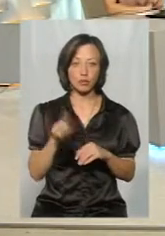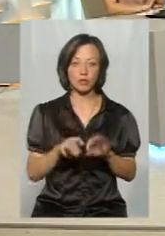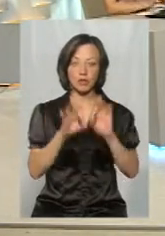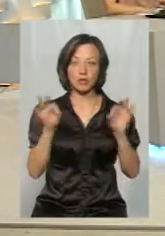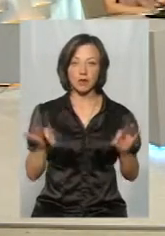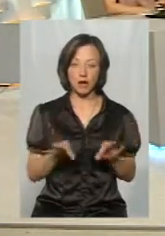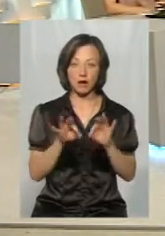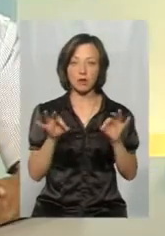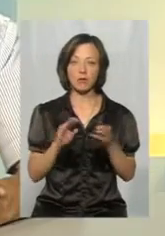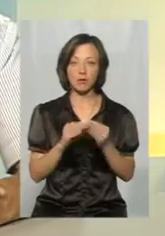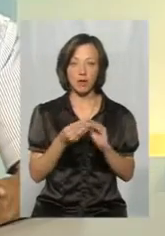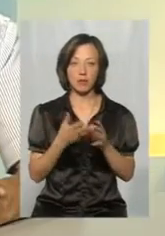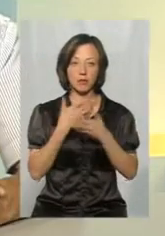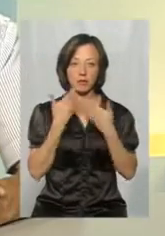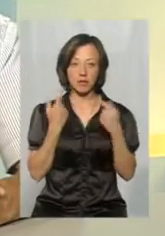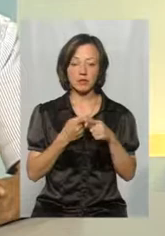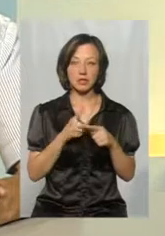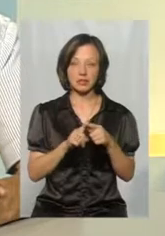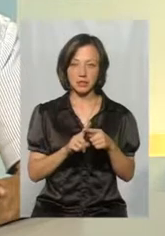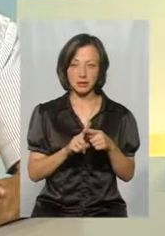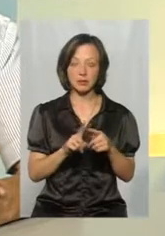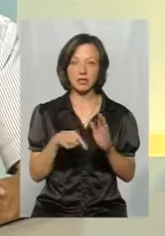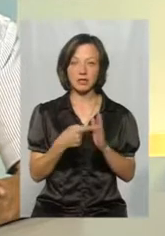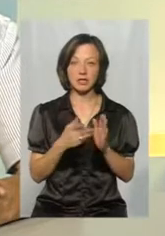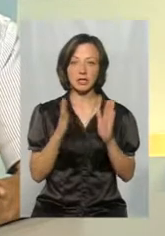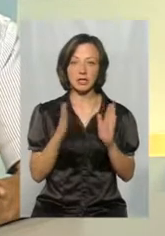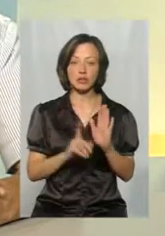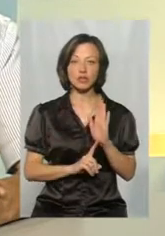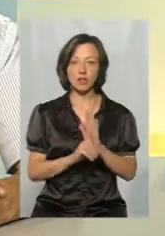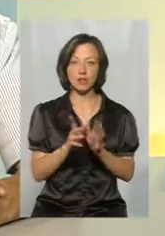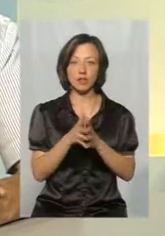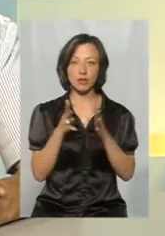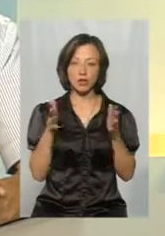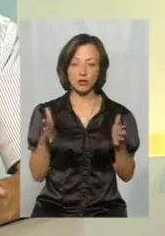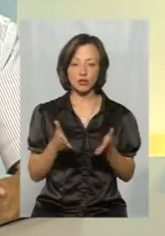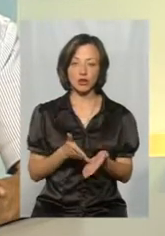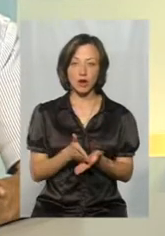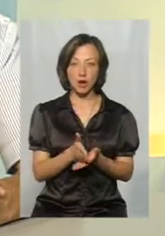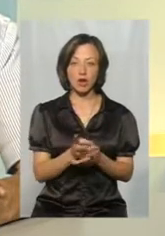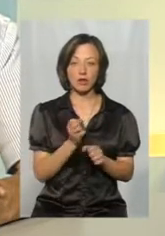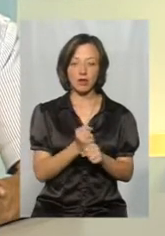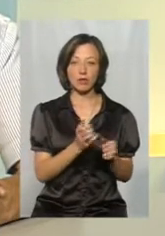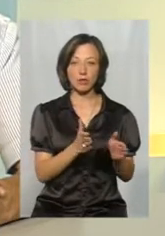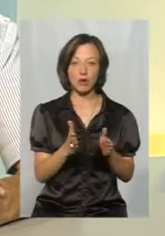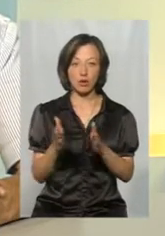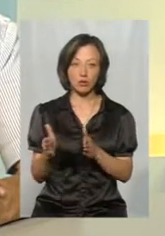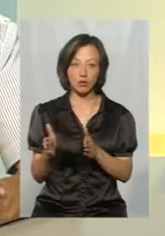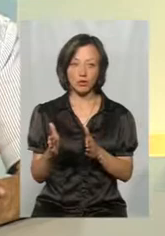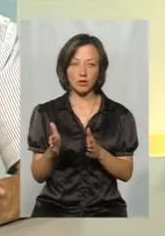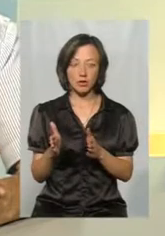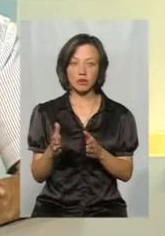ніяких проблем немає. Це питання, я хотів би сказати, тільки початок великого шляху і наведення порядку